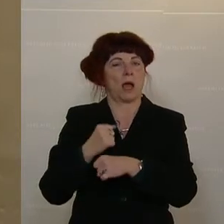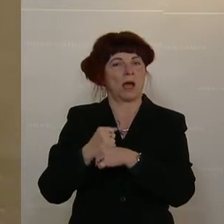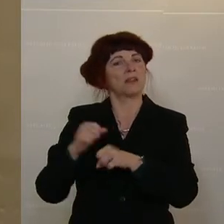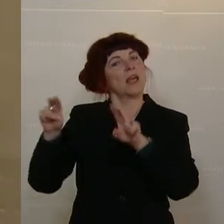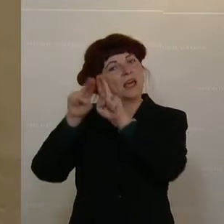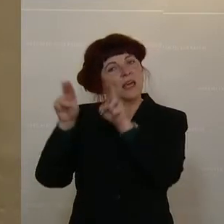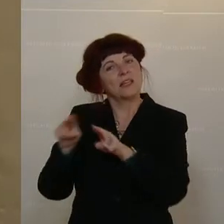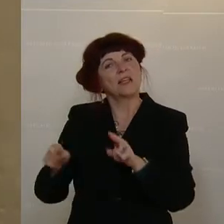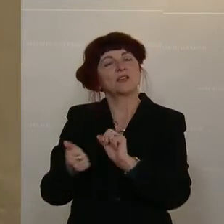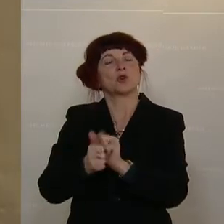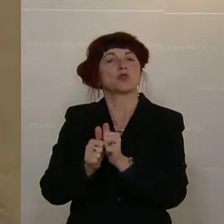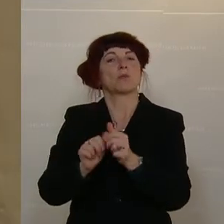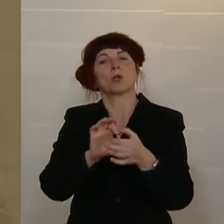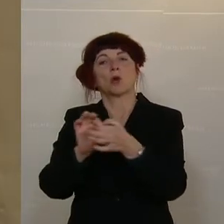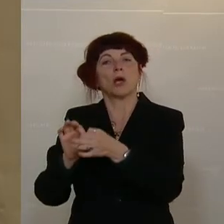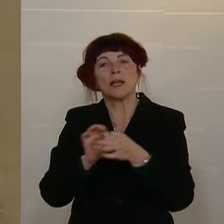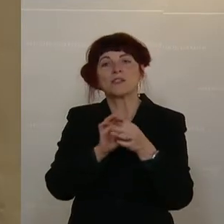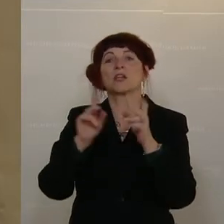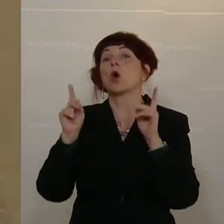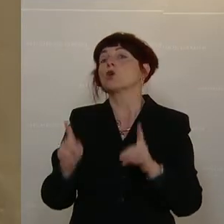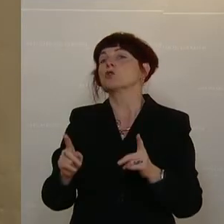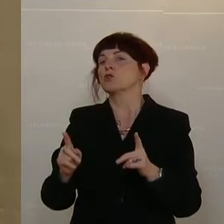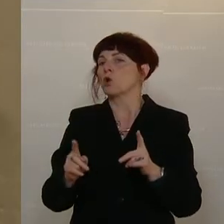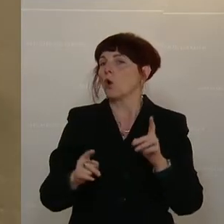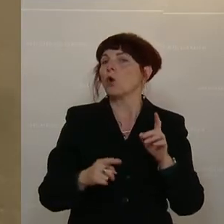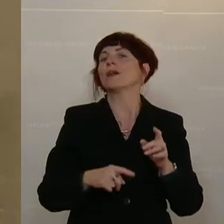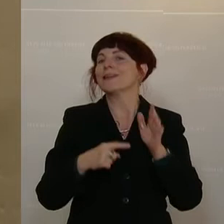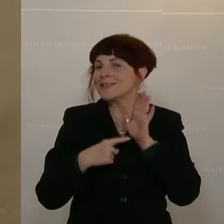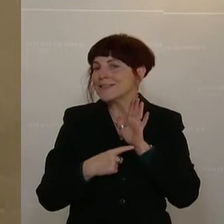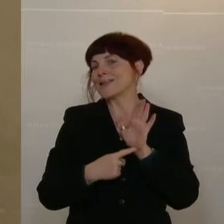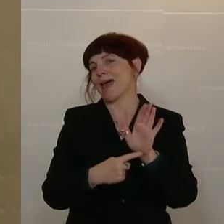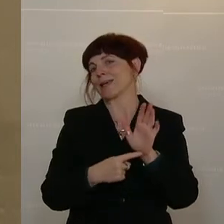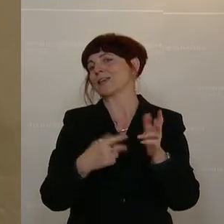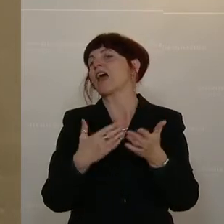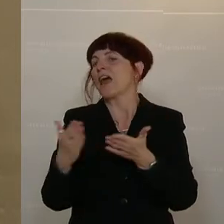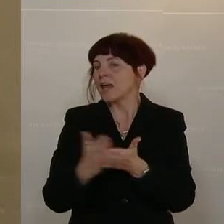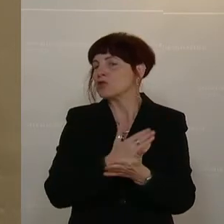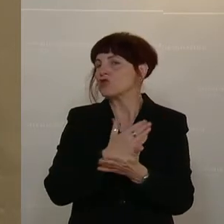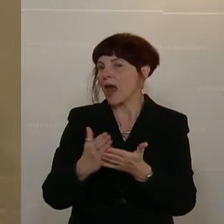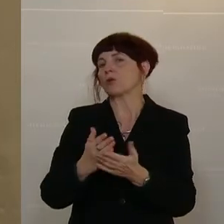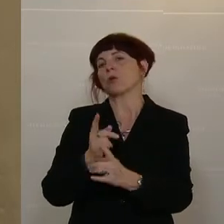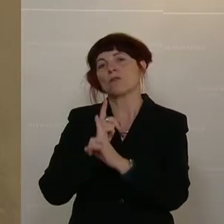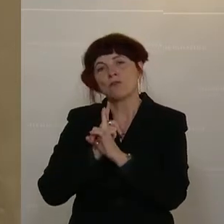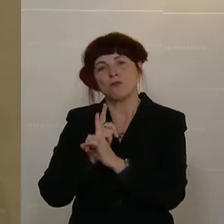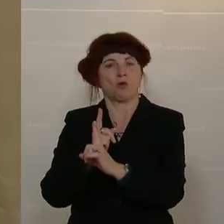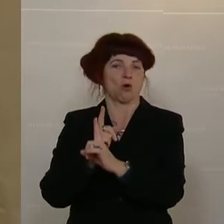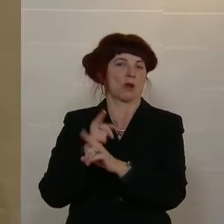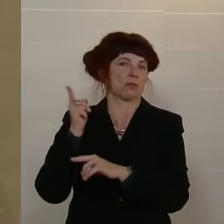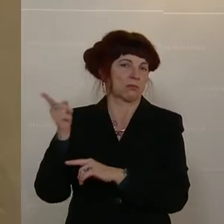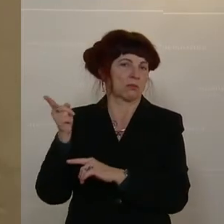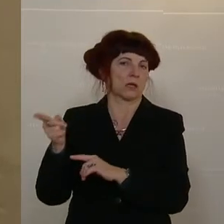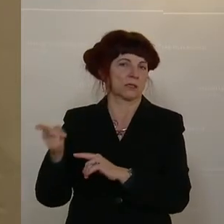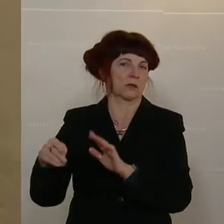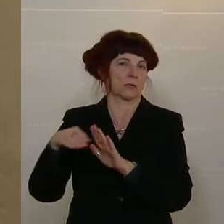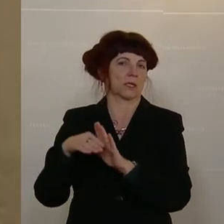Sportorganisationen dementsprechend sichtbare Entscheidungen auch treffen. Das ist, glaube